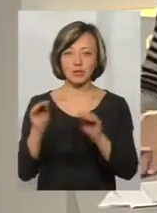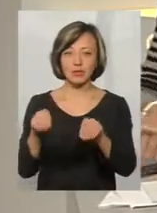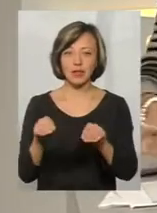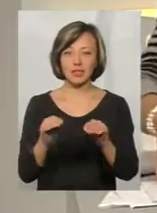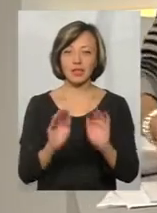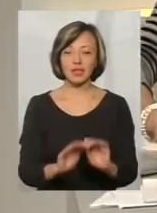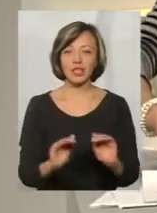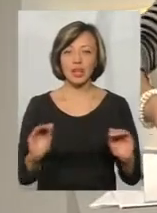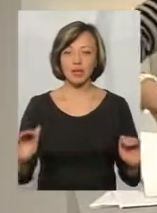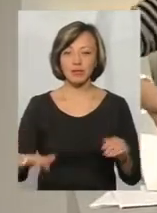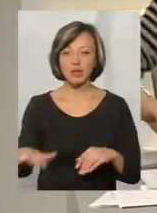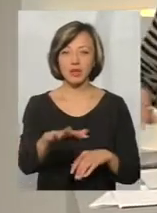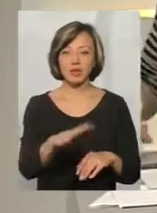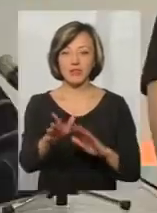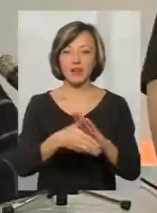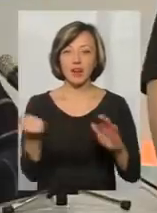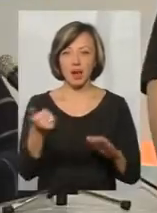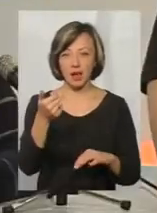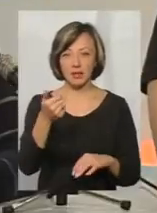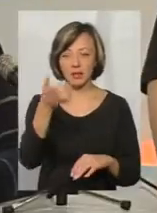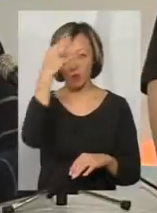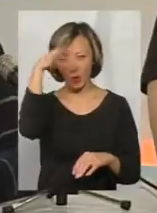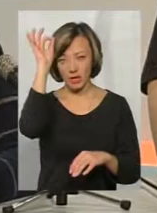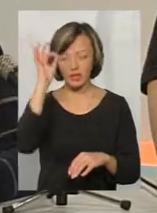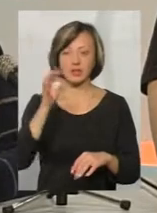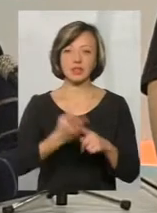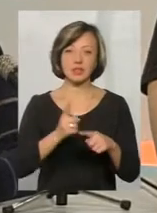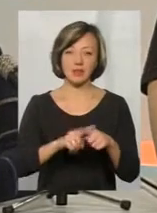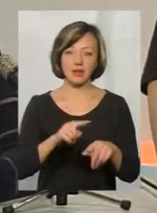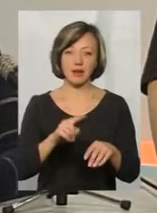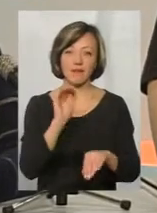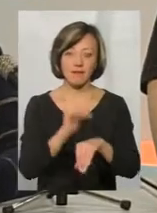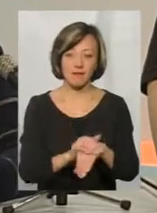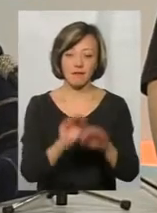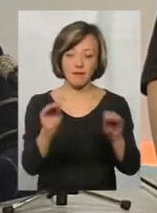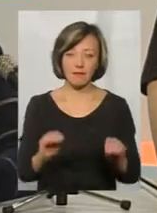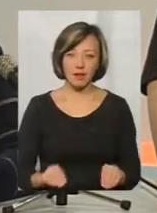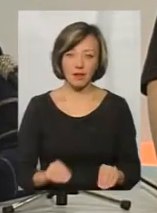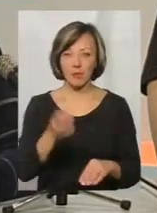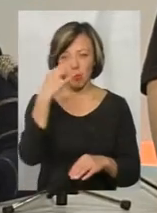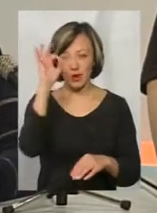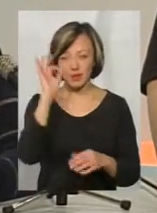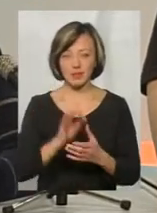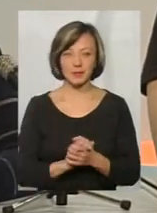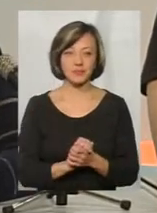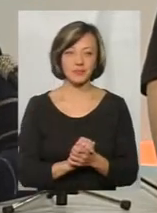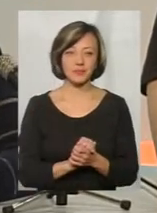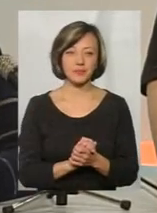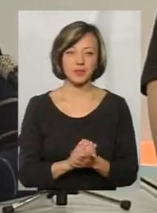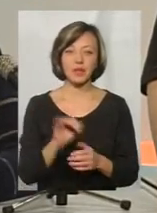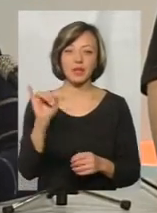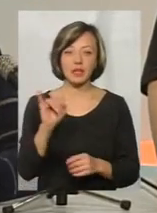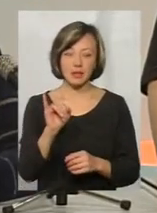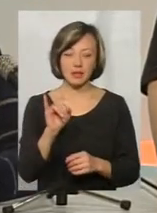міліцію, міліція це буде фіксувати і так далі. Перепрошую, поліція вже. І